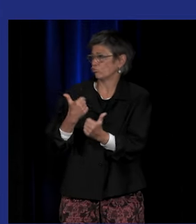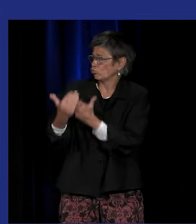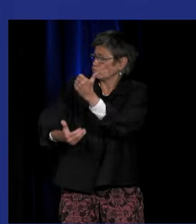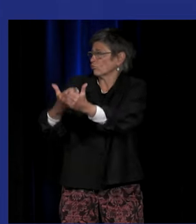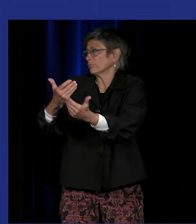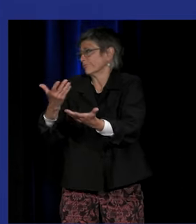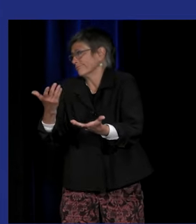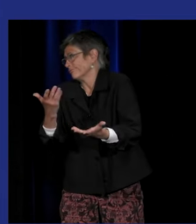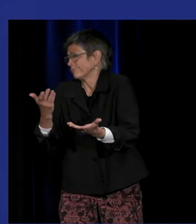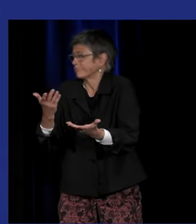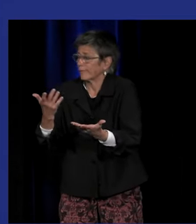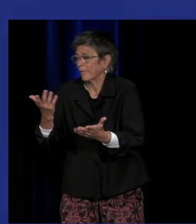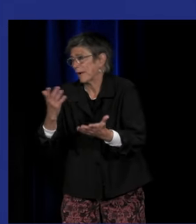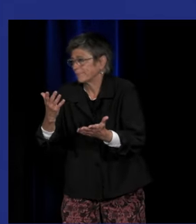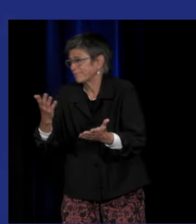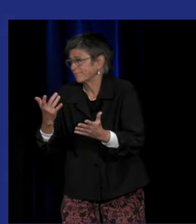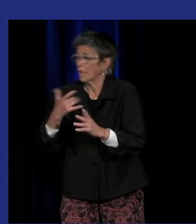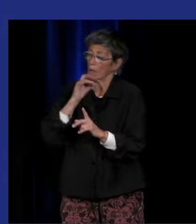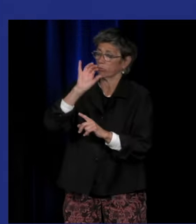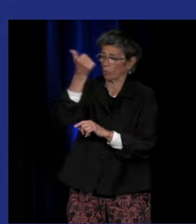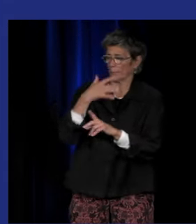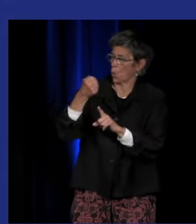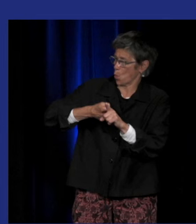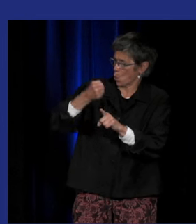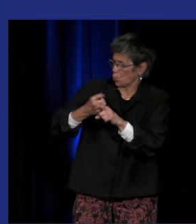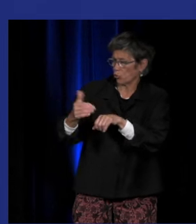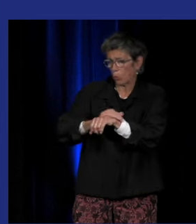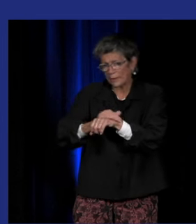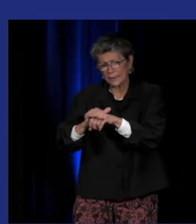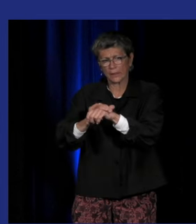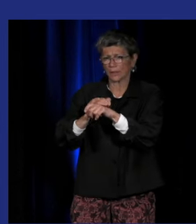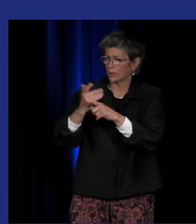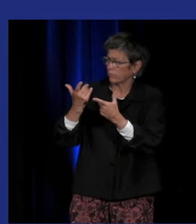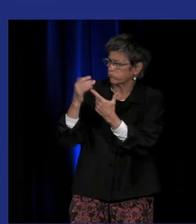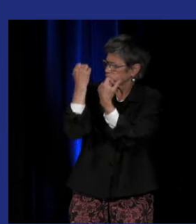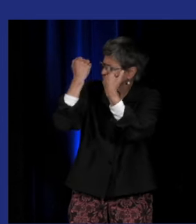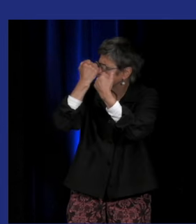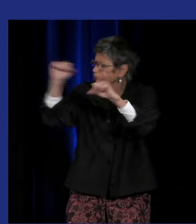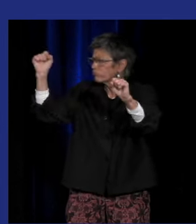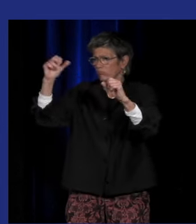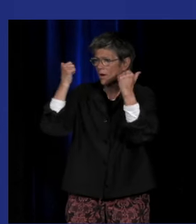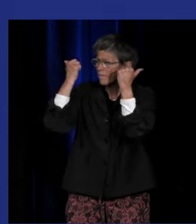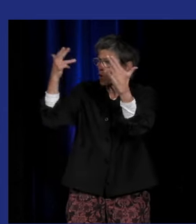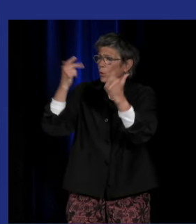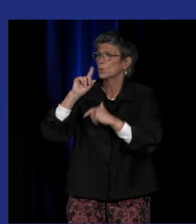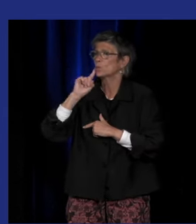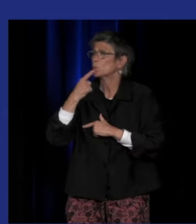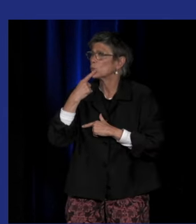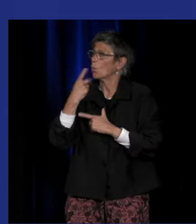disons les luttes déjà les luttes politiques et les manifestations politiques la révolte des sourds a